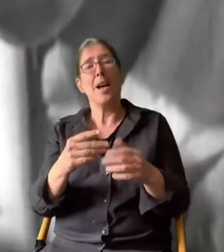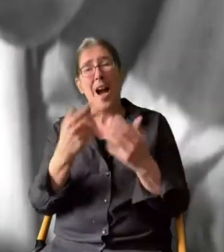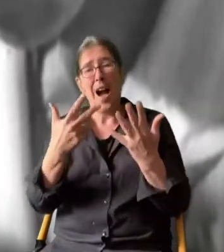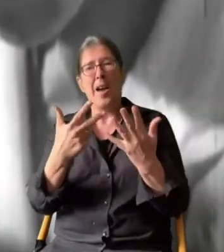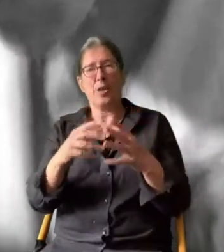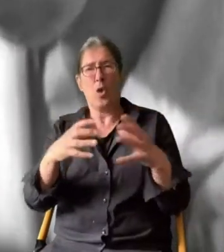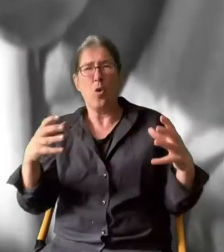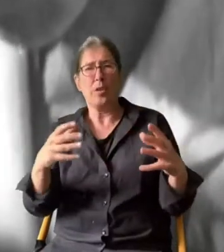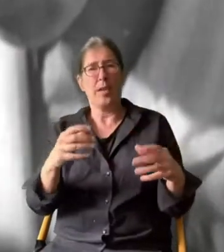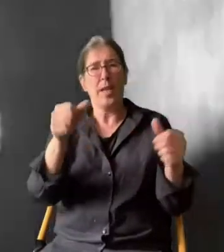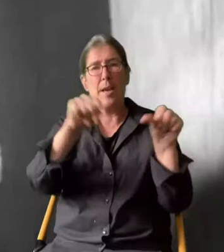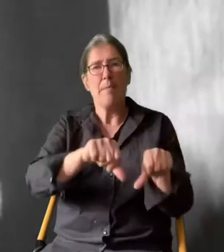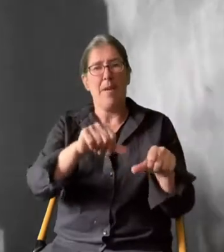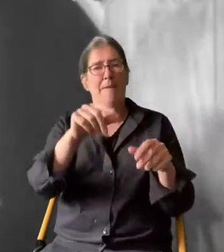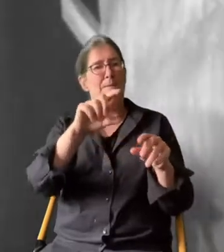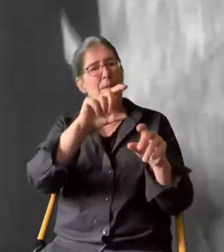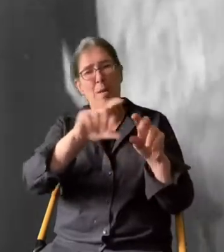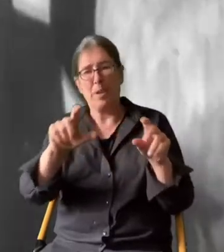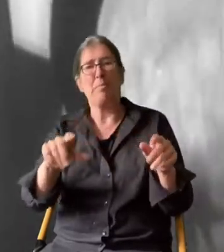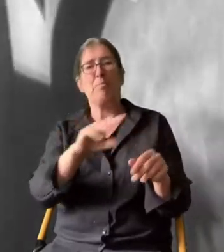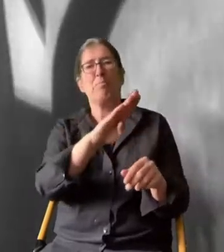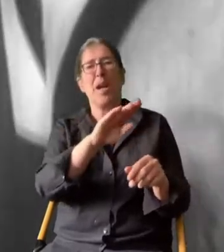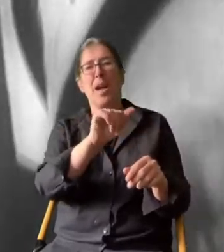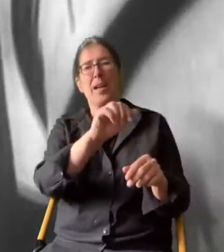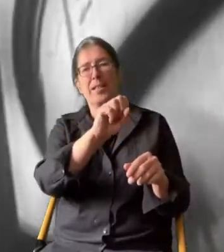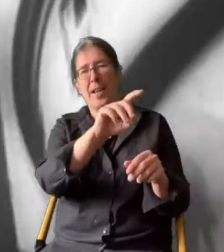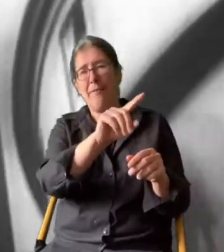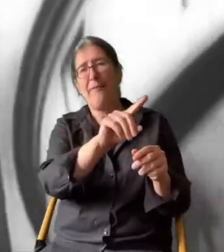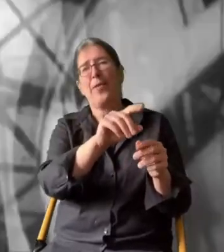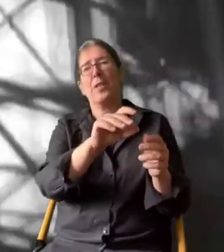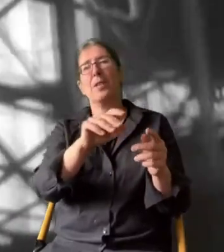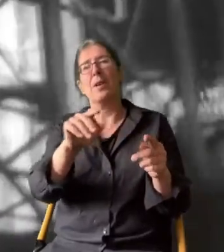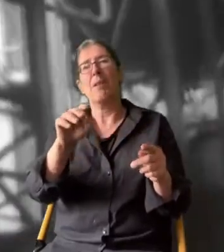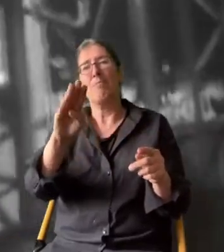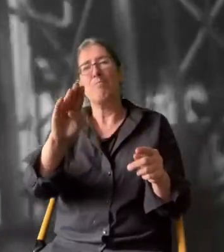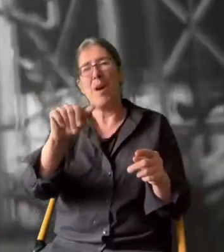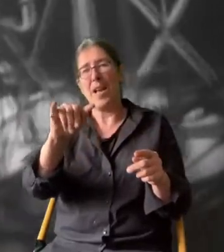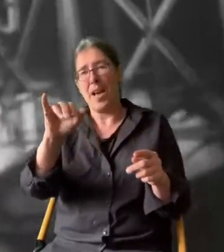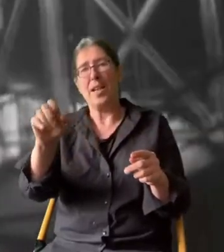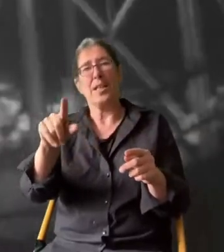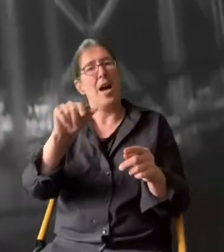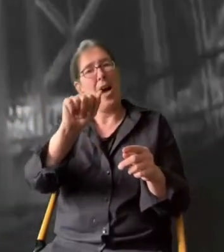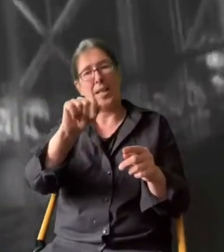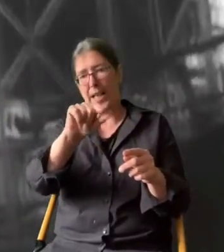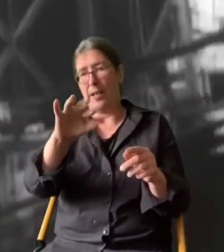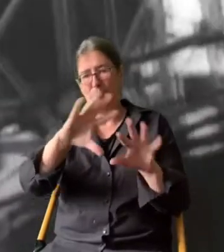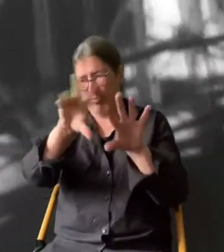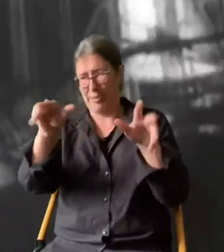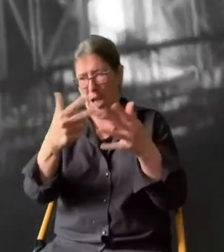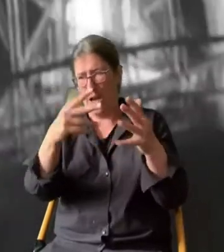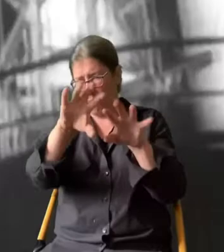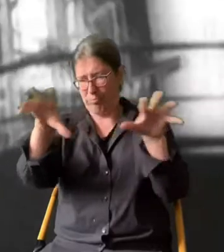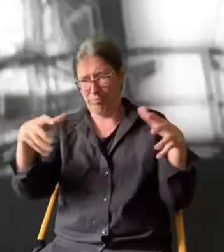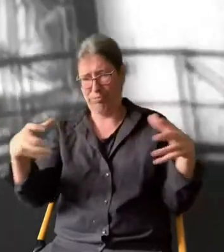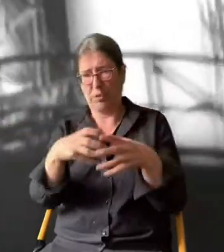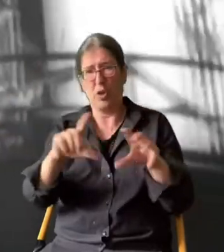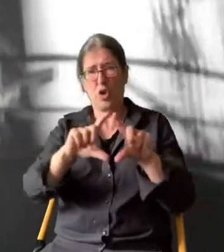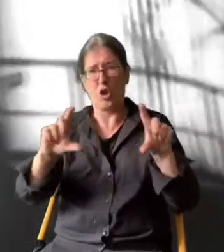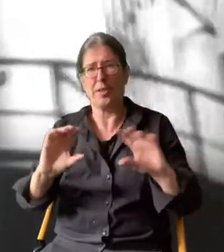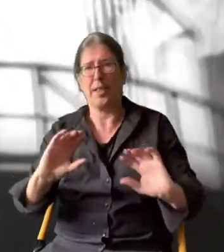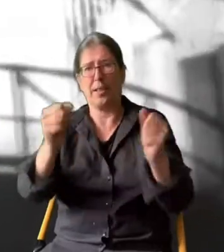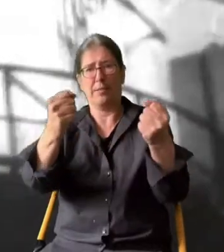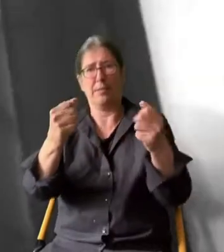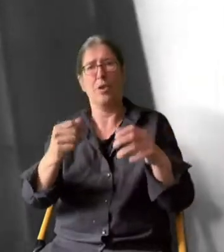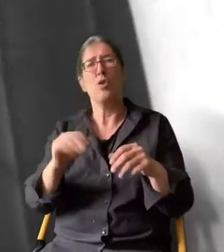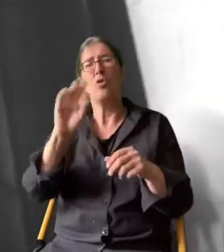Zusammenschluss acht großer Chemiefirmen, darunter die BASF und die Bayer AG. Ein Industriegigant mit mehr